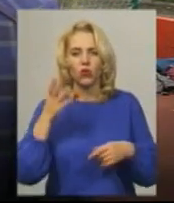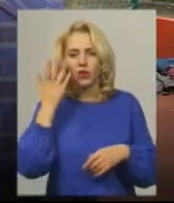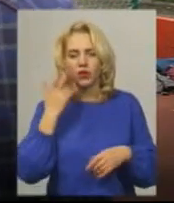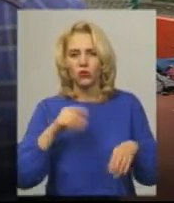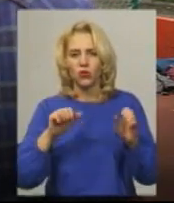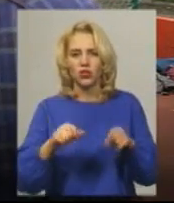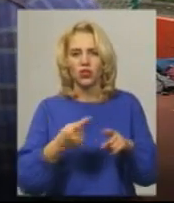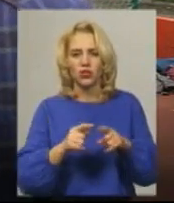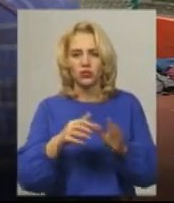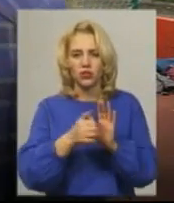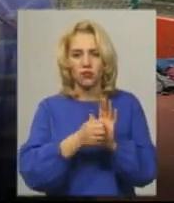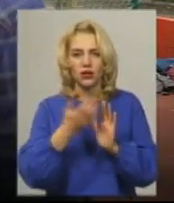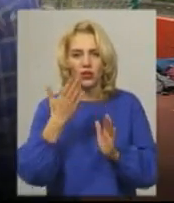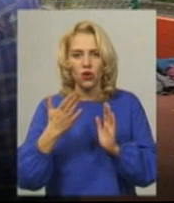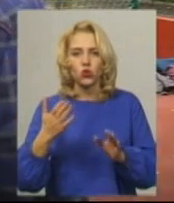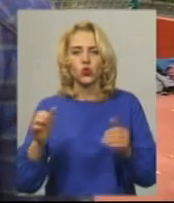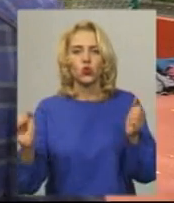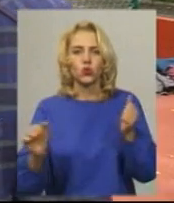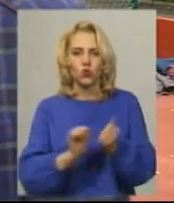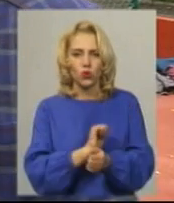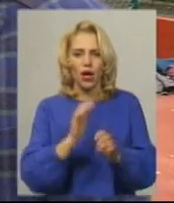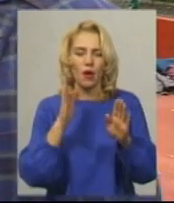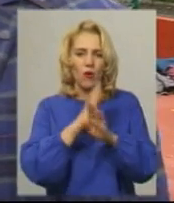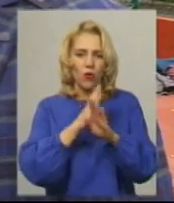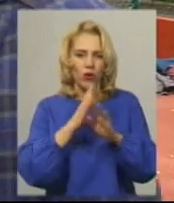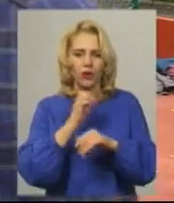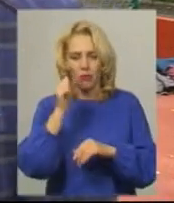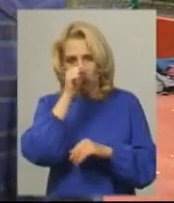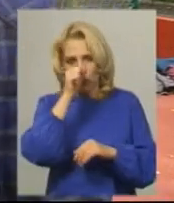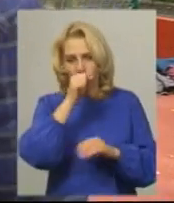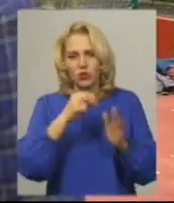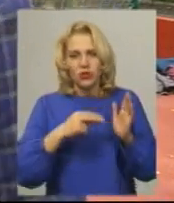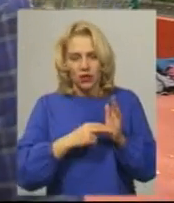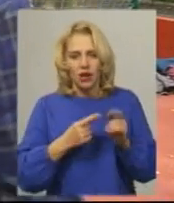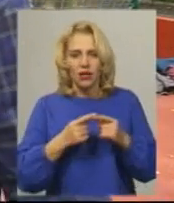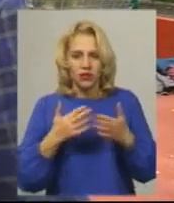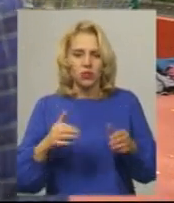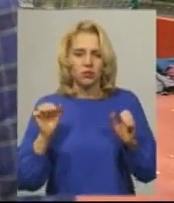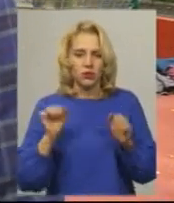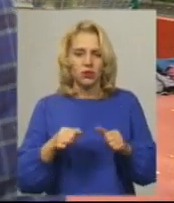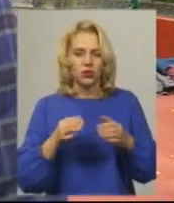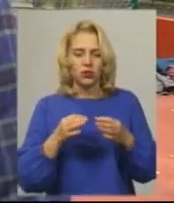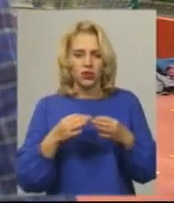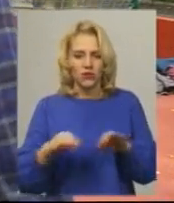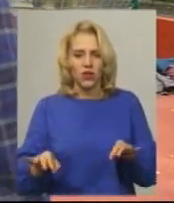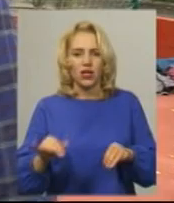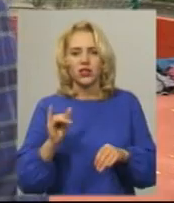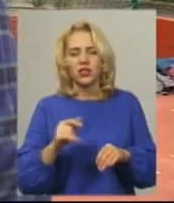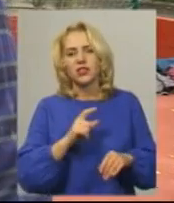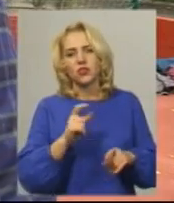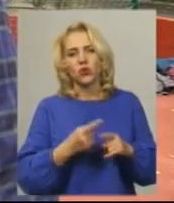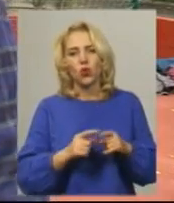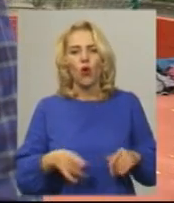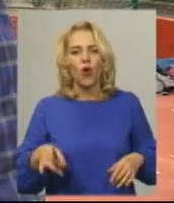можна на ньому займатися. Якщо суха погода, морозі стійкає інше, ми будемо дозволяти з даного